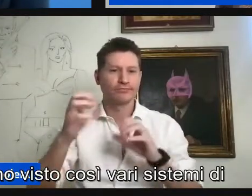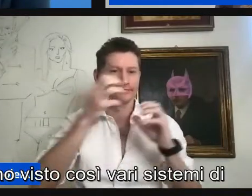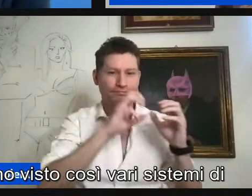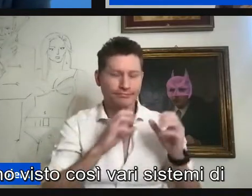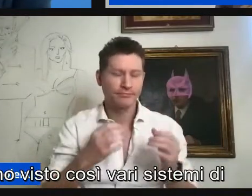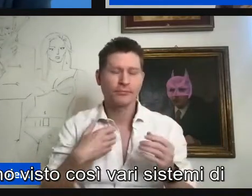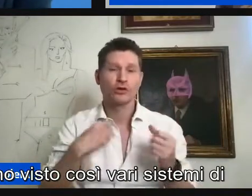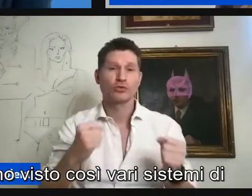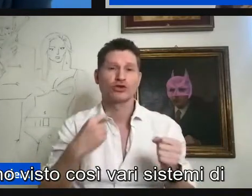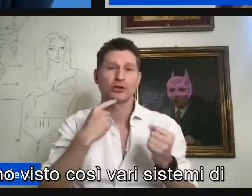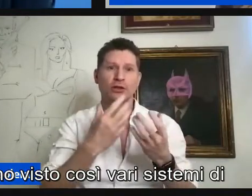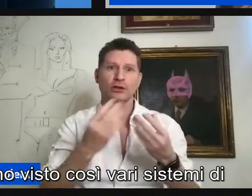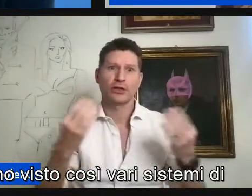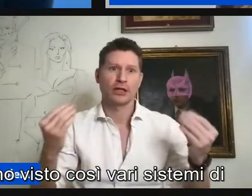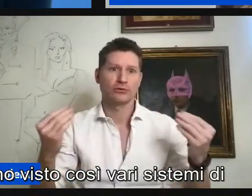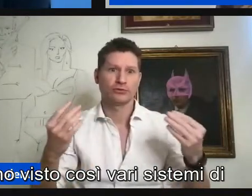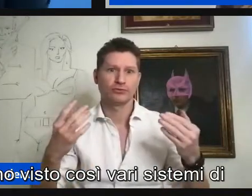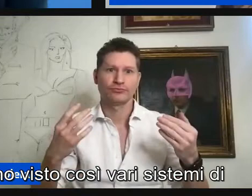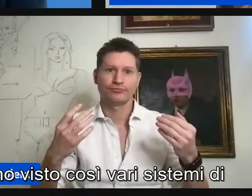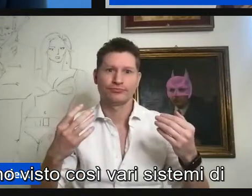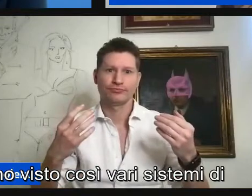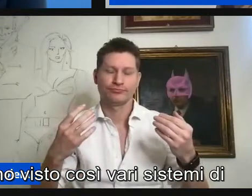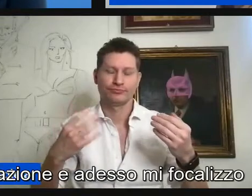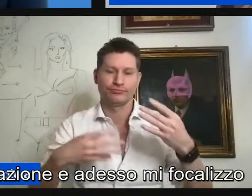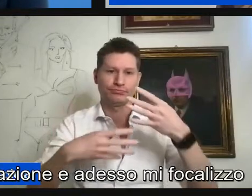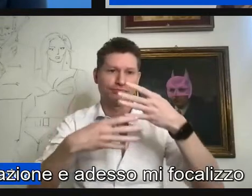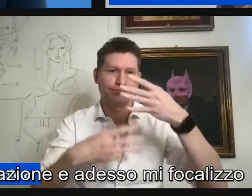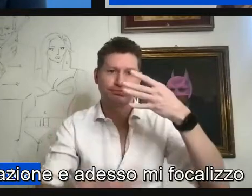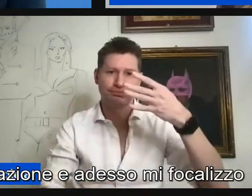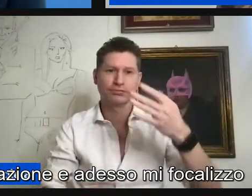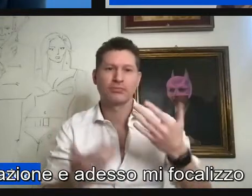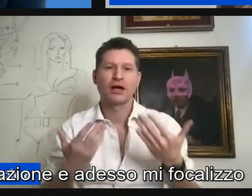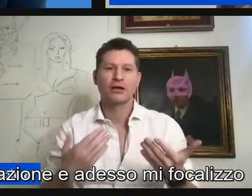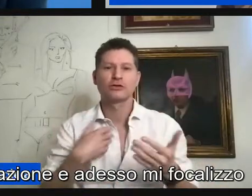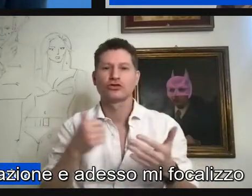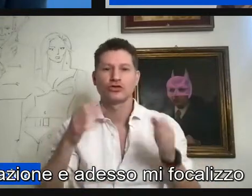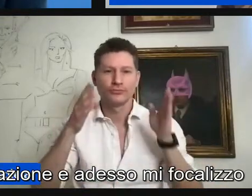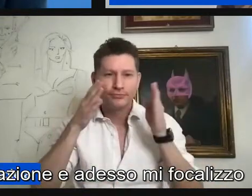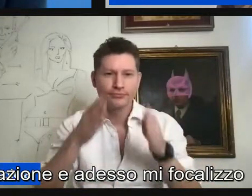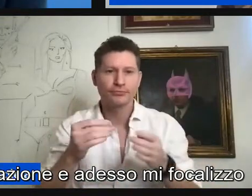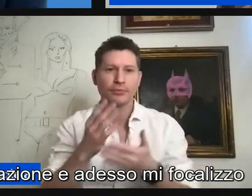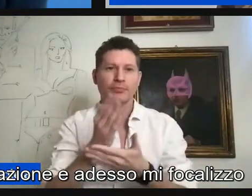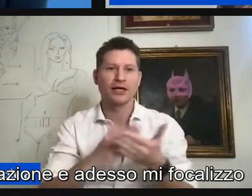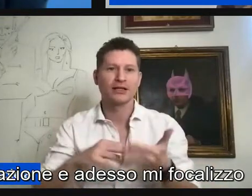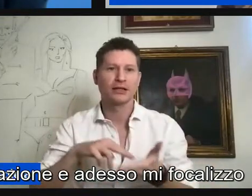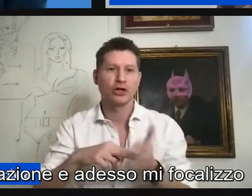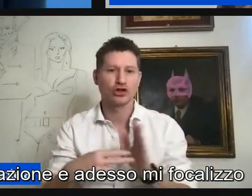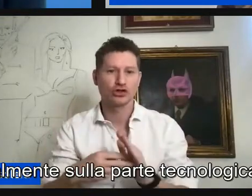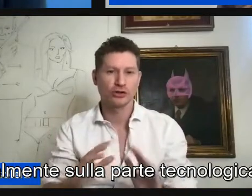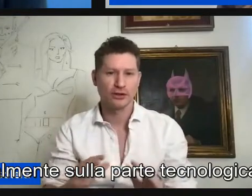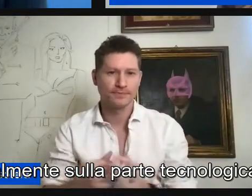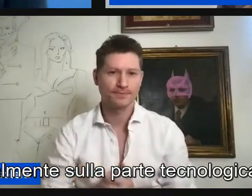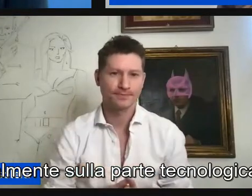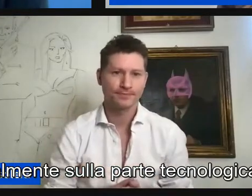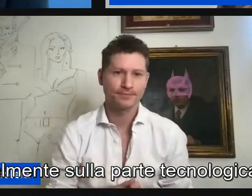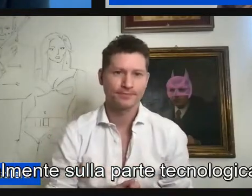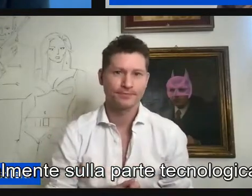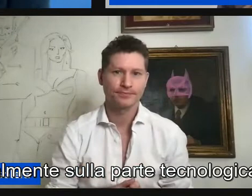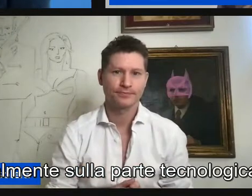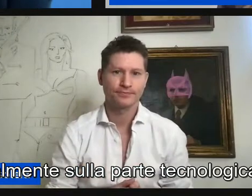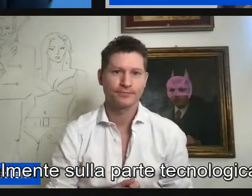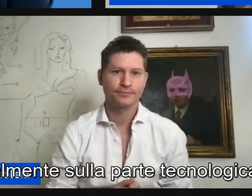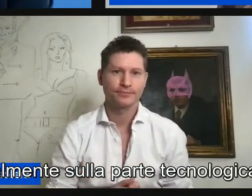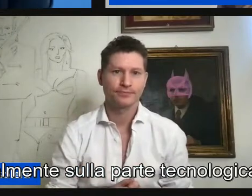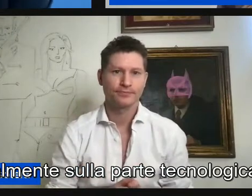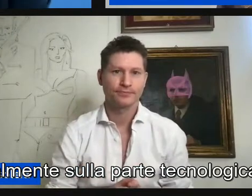io ho visto così vari sistemi di educazione e adesso mi focalizzo